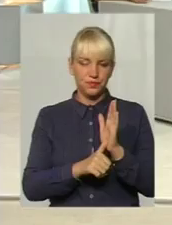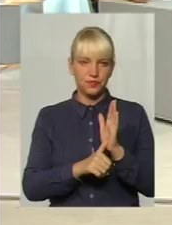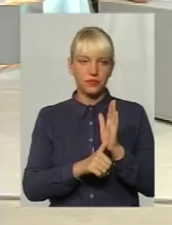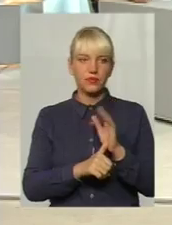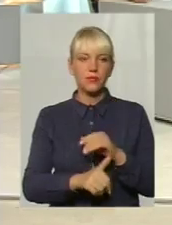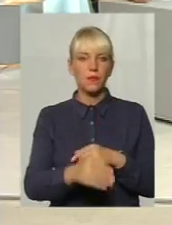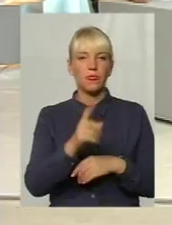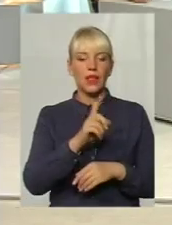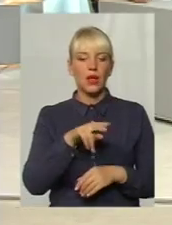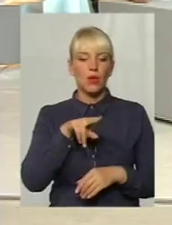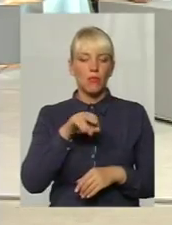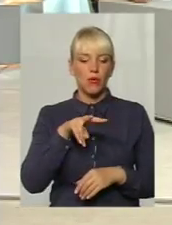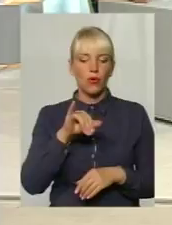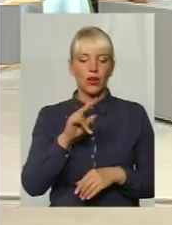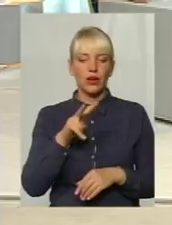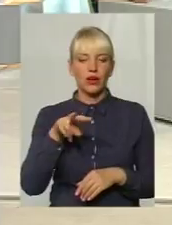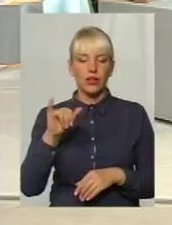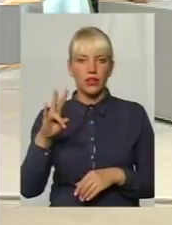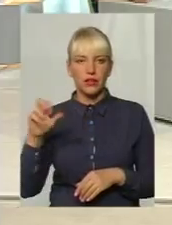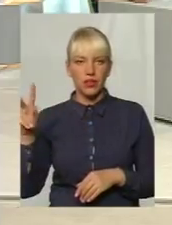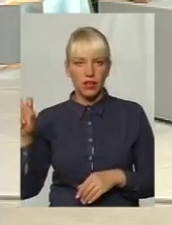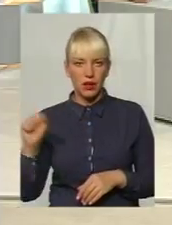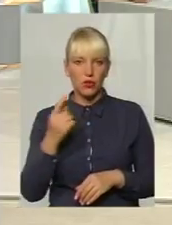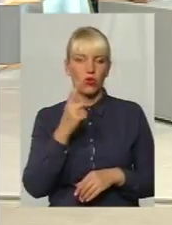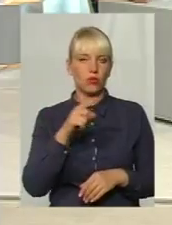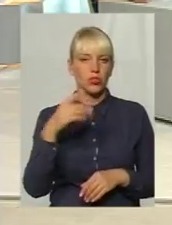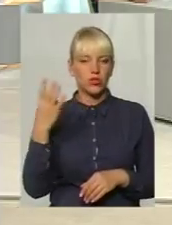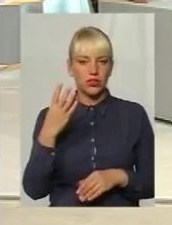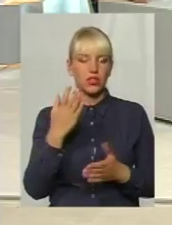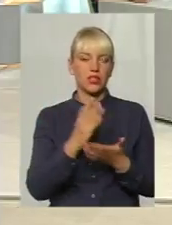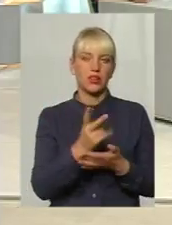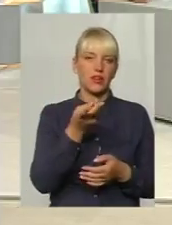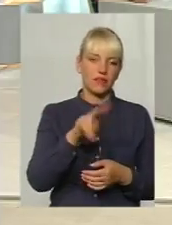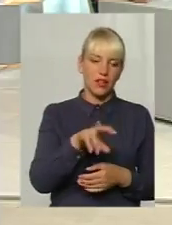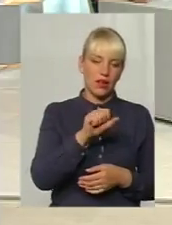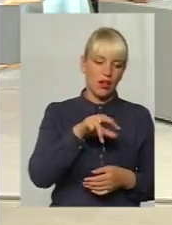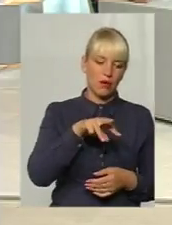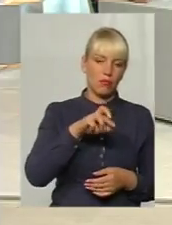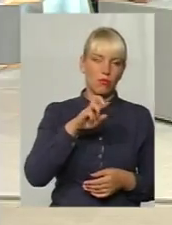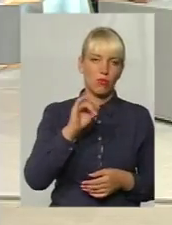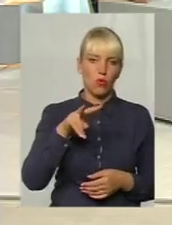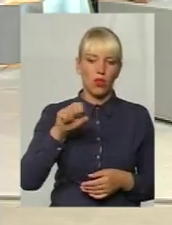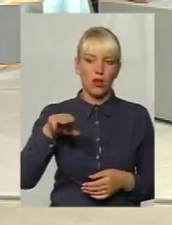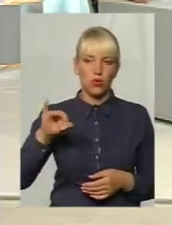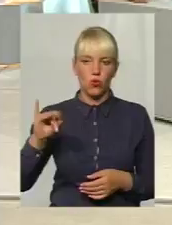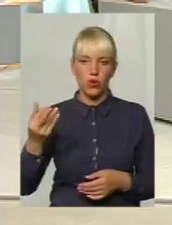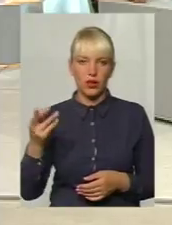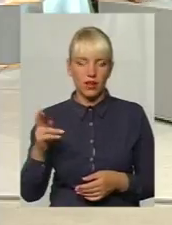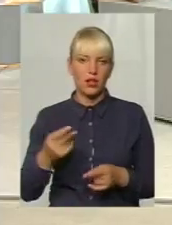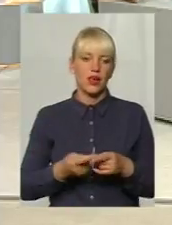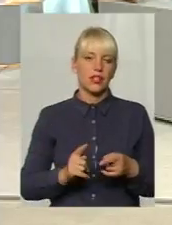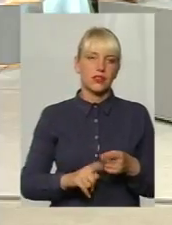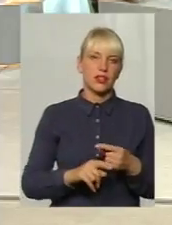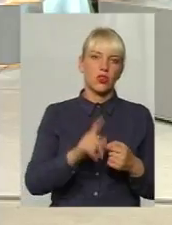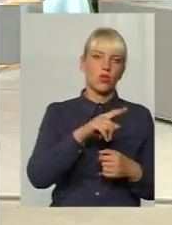В четвертій поліклініці у нас дві амбулаторії, номер дев'ять і номер десять. Ну так, як люди звикли зазвичай звертатися в терапевтичні